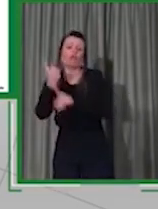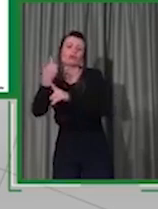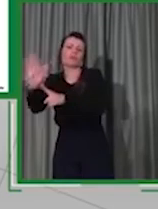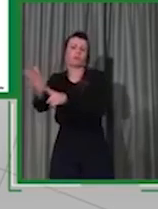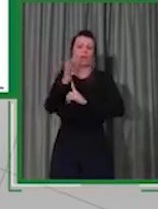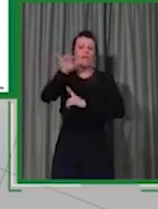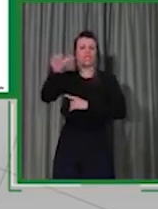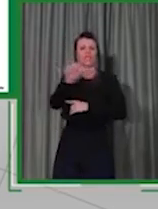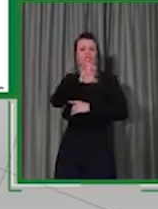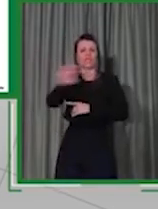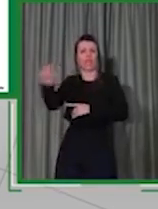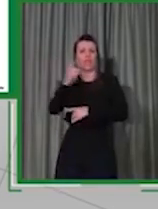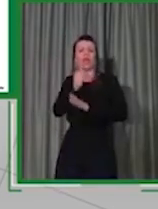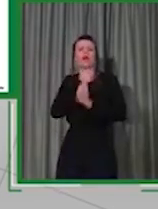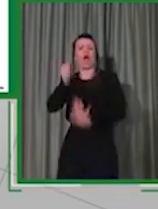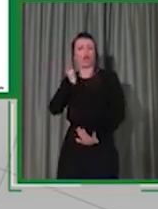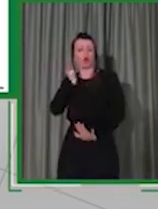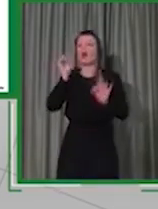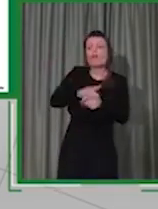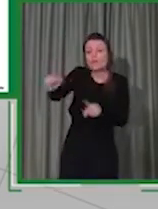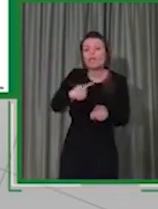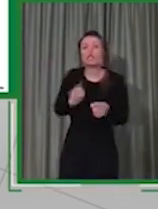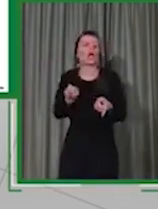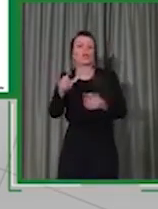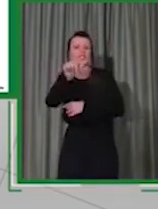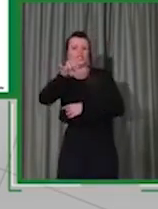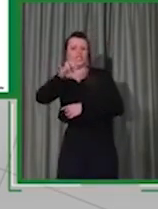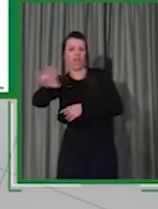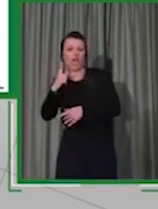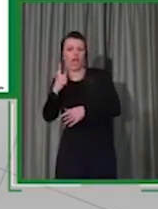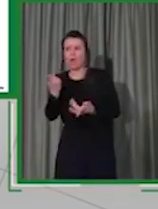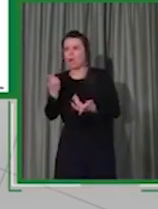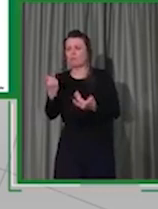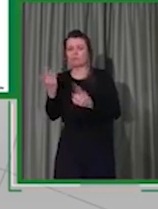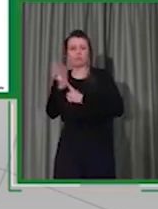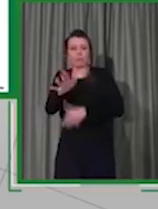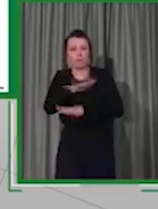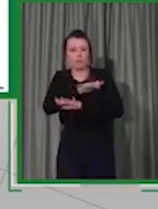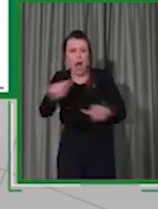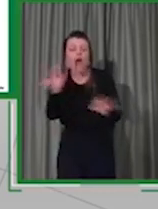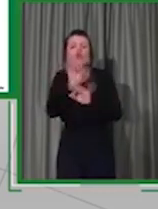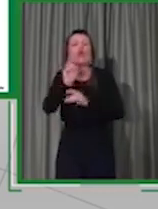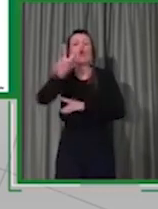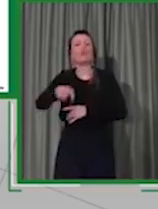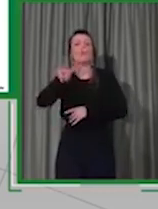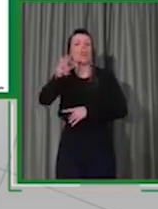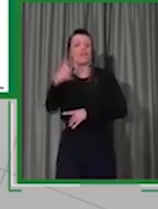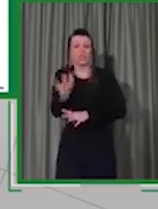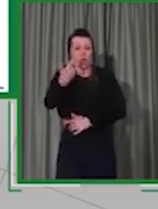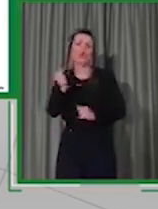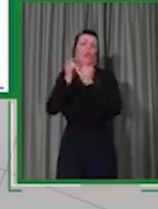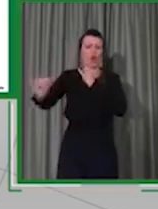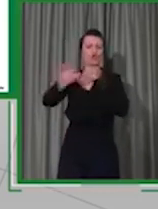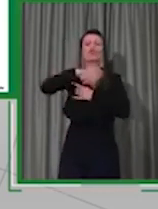o non hanno ancora in possesso l'ISE del 2020 potranno farlo anche da remoto noi abbiamo siglato un accordo anche con i sindacati che hanno messo a